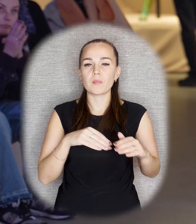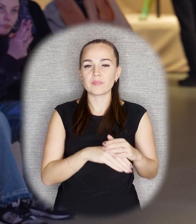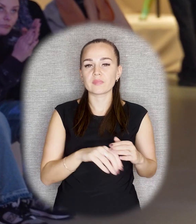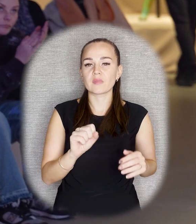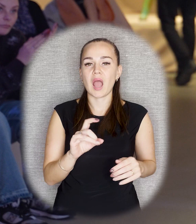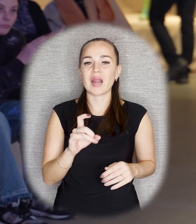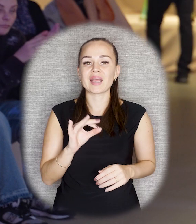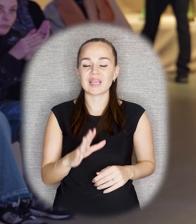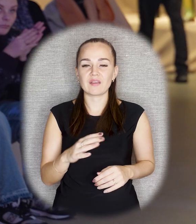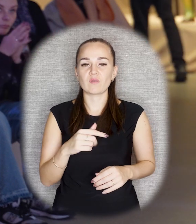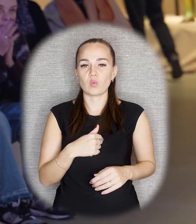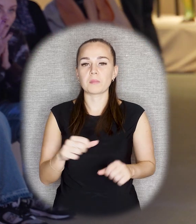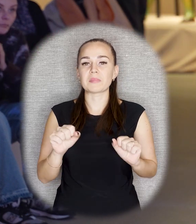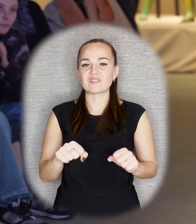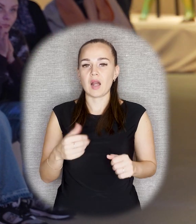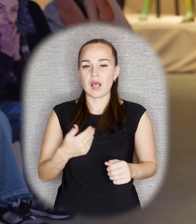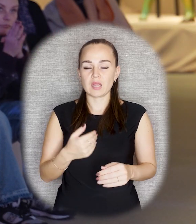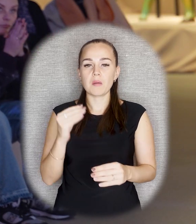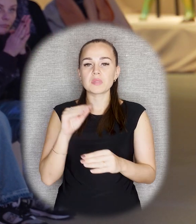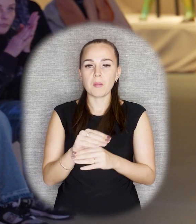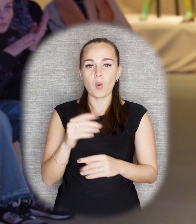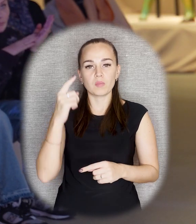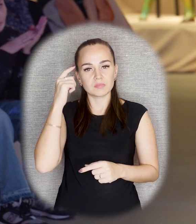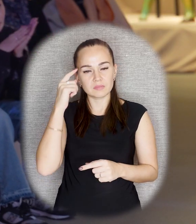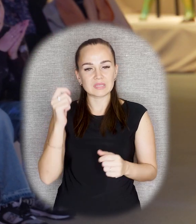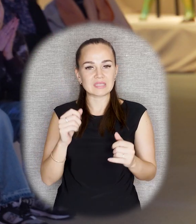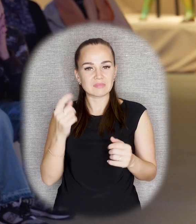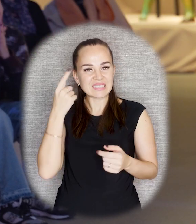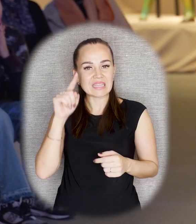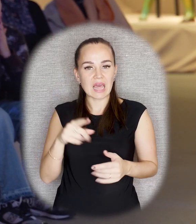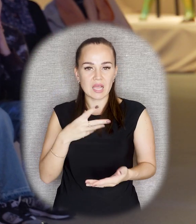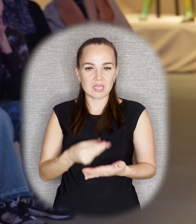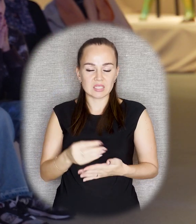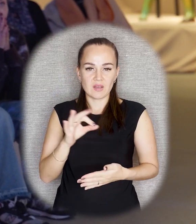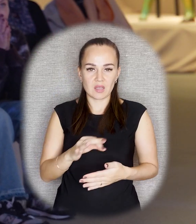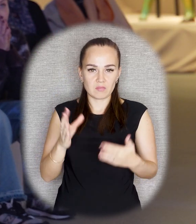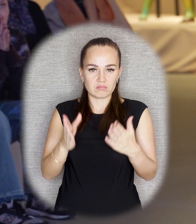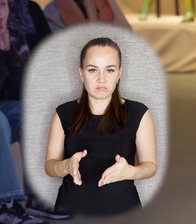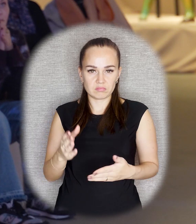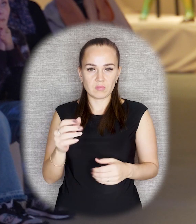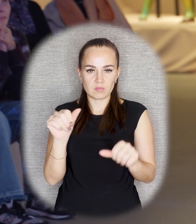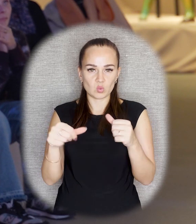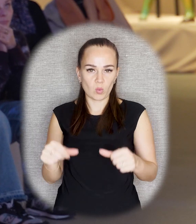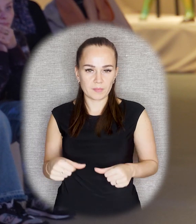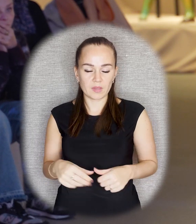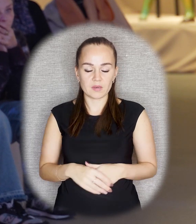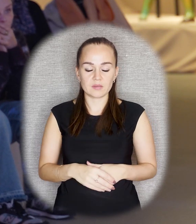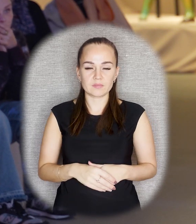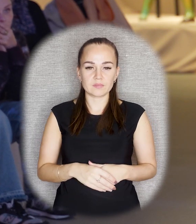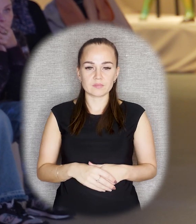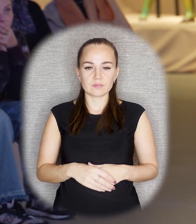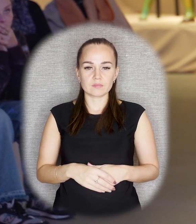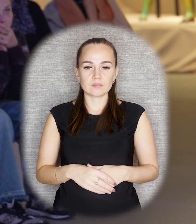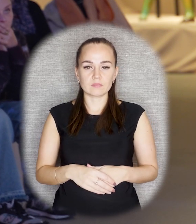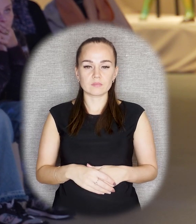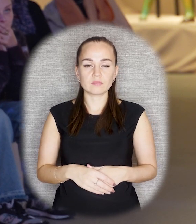его архив, который как раз позволяет нам дополнить наши знания о памятнике Софии Перовской. И вот один из исследователей, фабрица